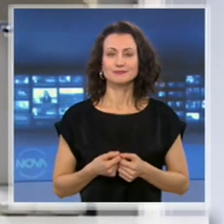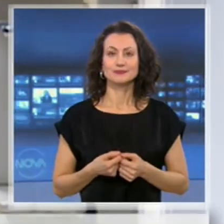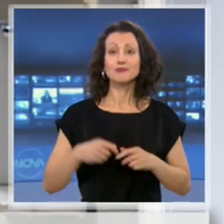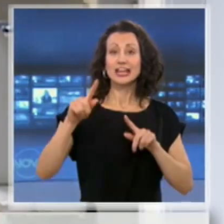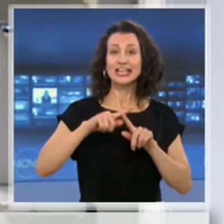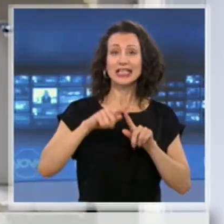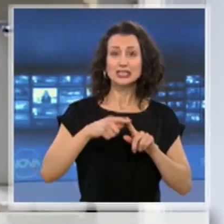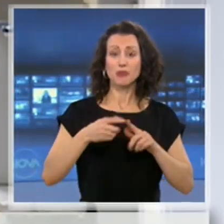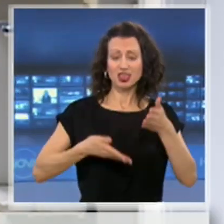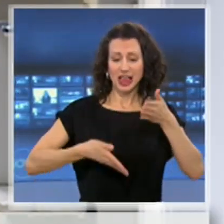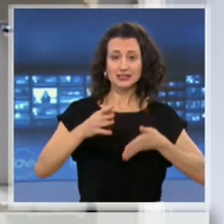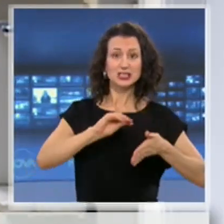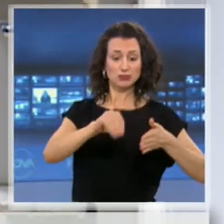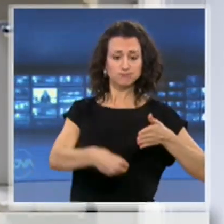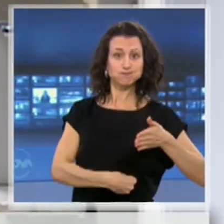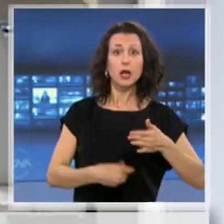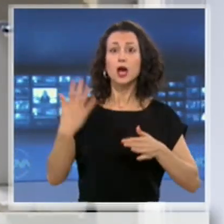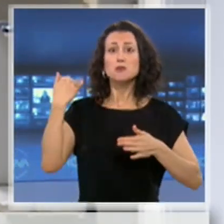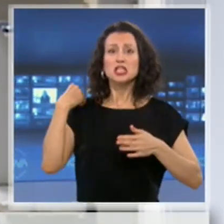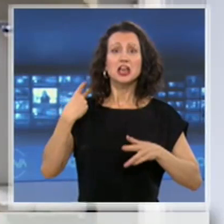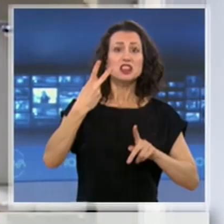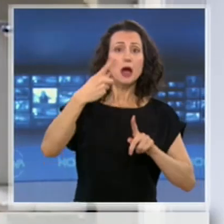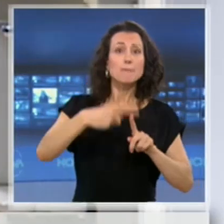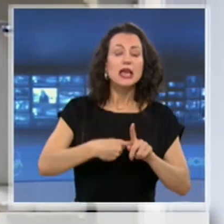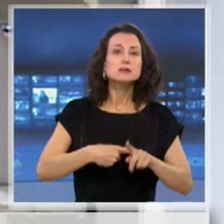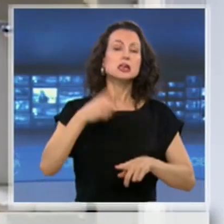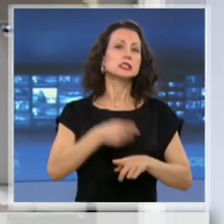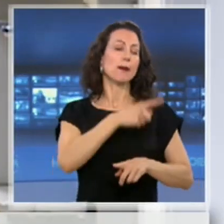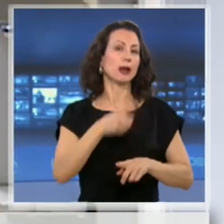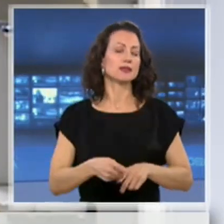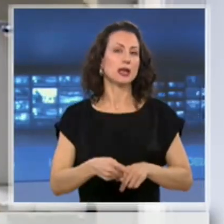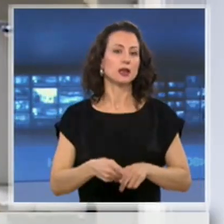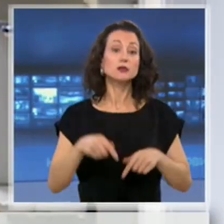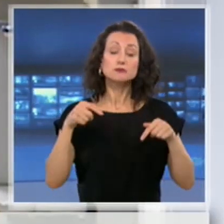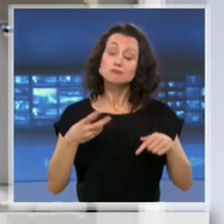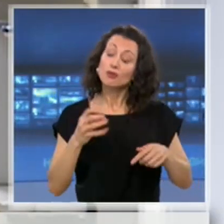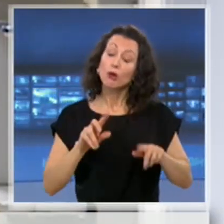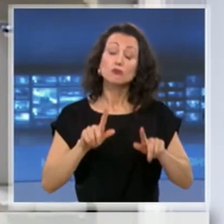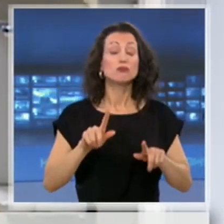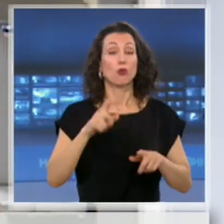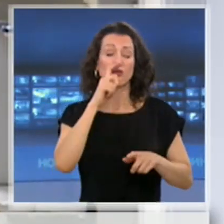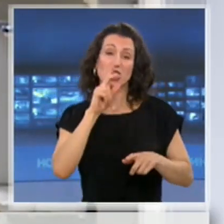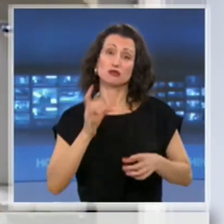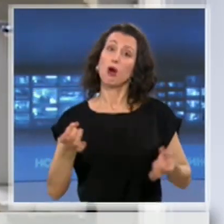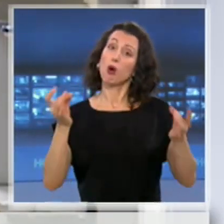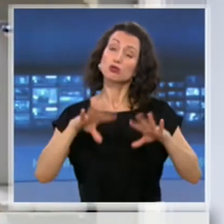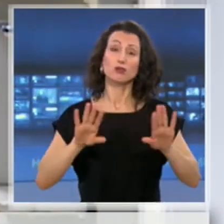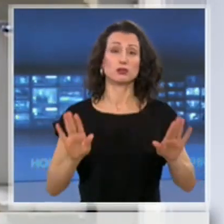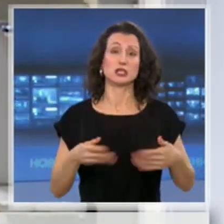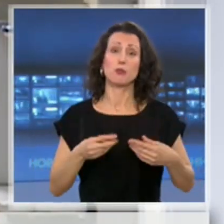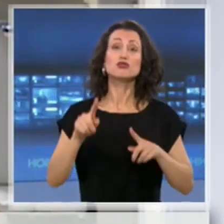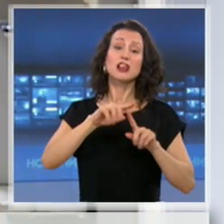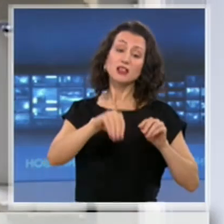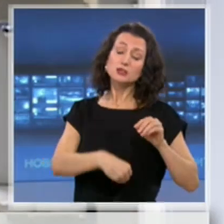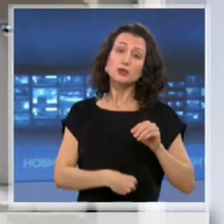Трансплантациите бяха завърнени през последните два месеца. Тяхното възобновяване е жизненно важно за стотици българи, които се нуждаят от нов